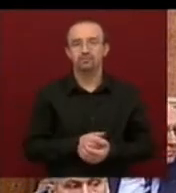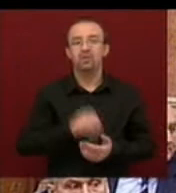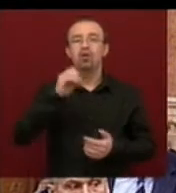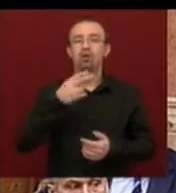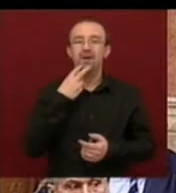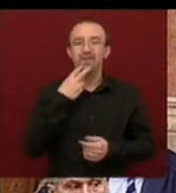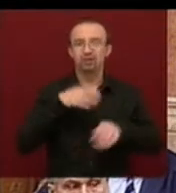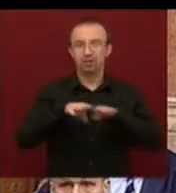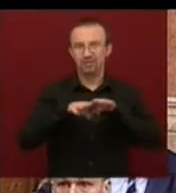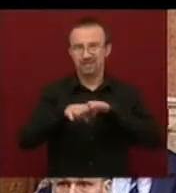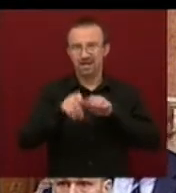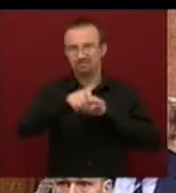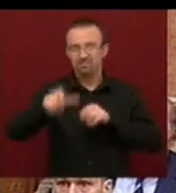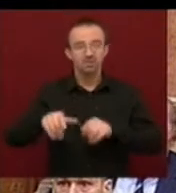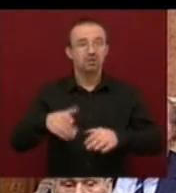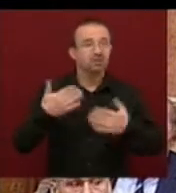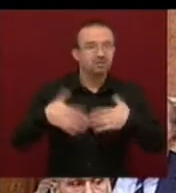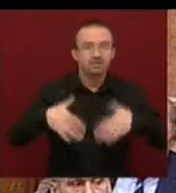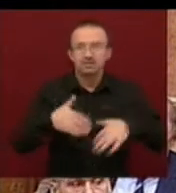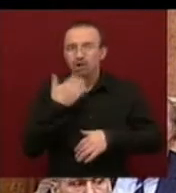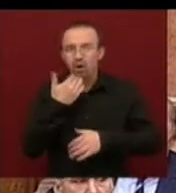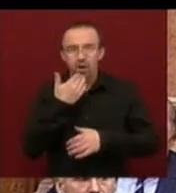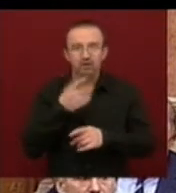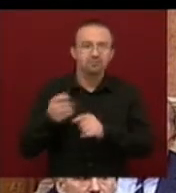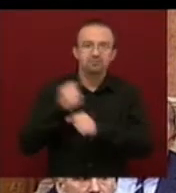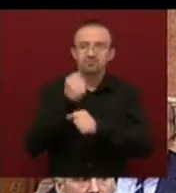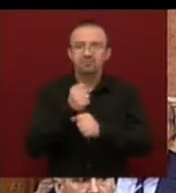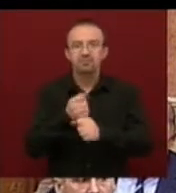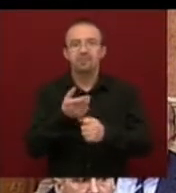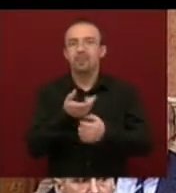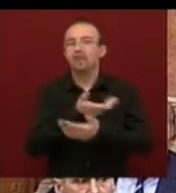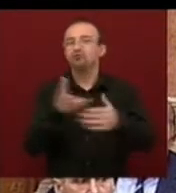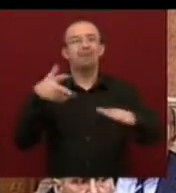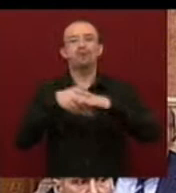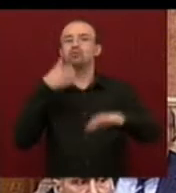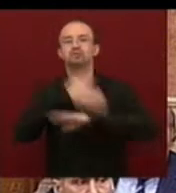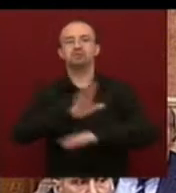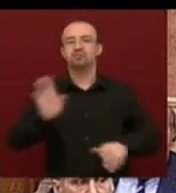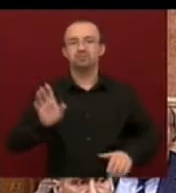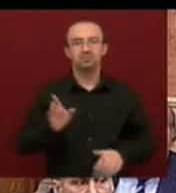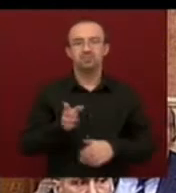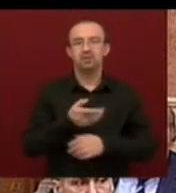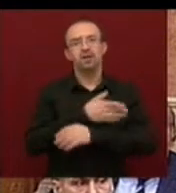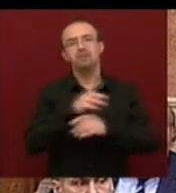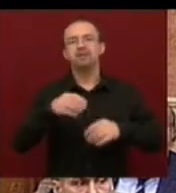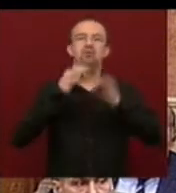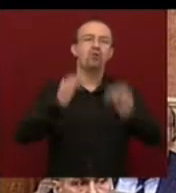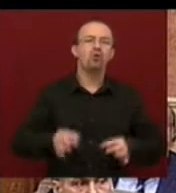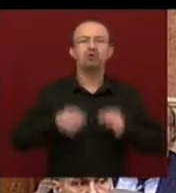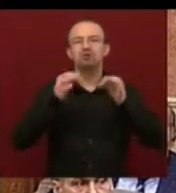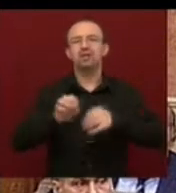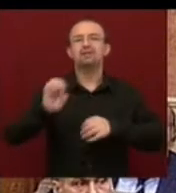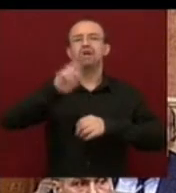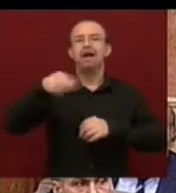Viktor és minisztere kétségbeesetten akarja úgy beállítani, hogy ehhez nekik semmi közük nincs, hogy mindez az örökség és az